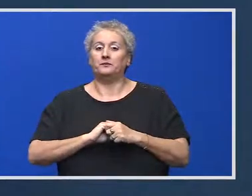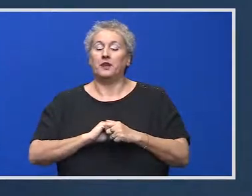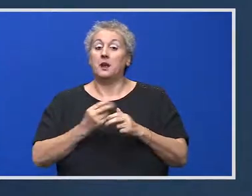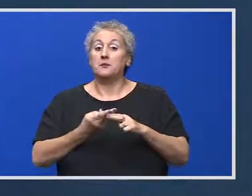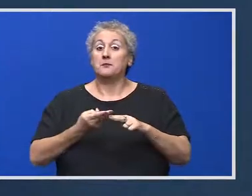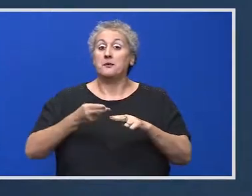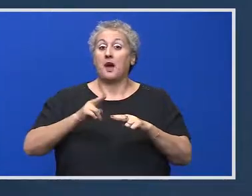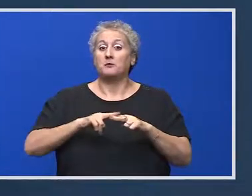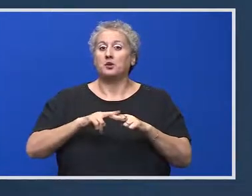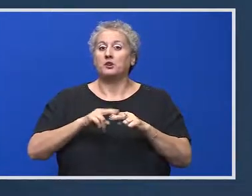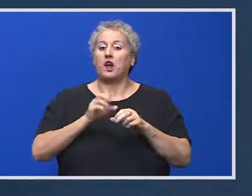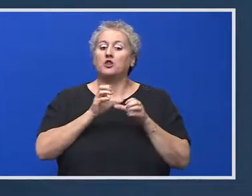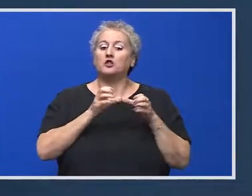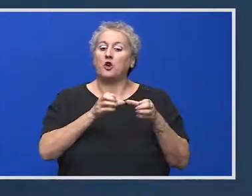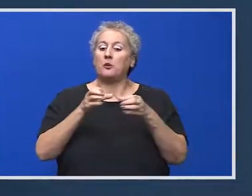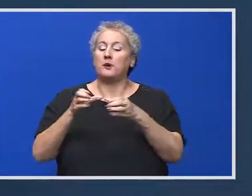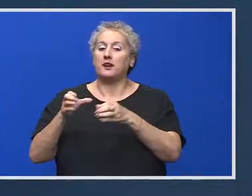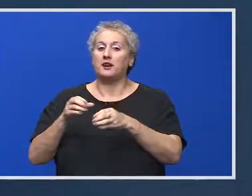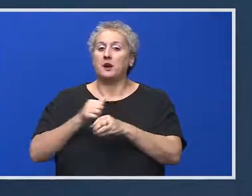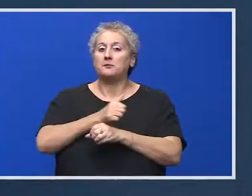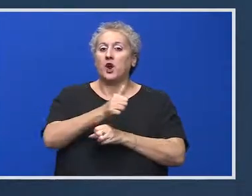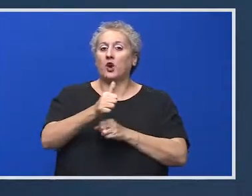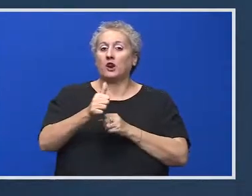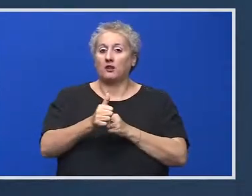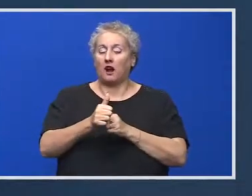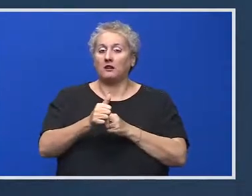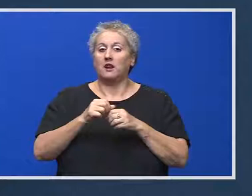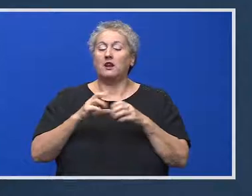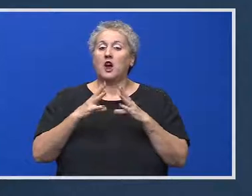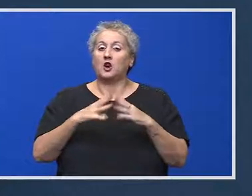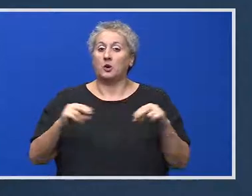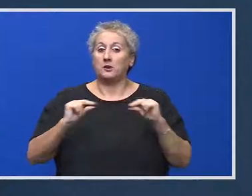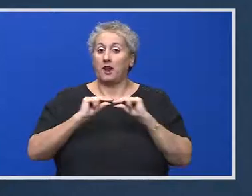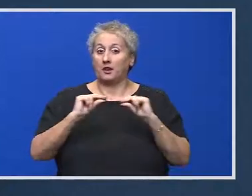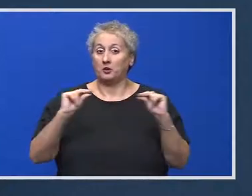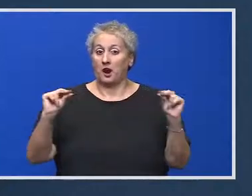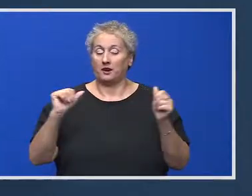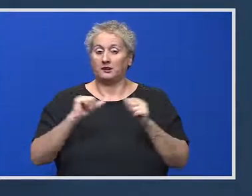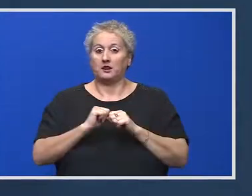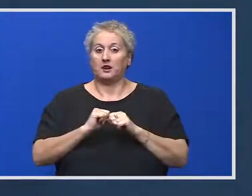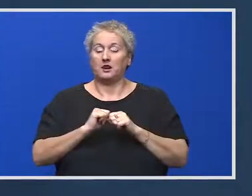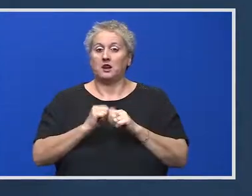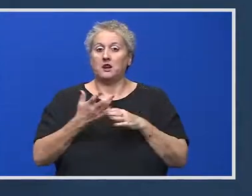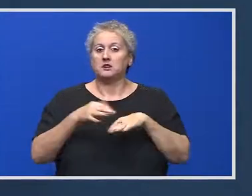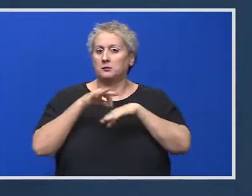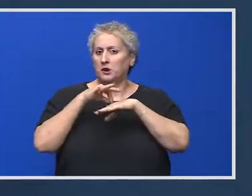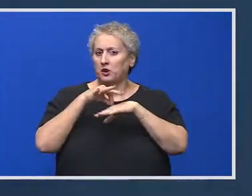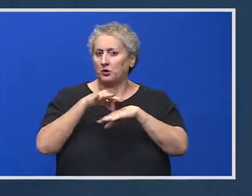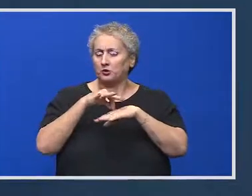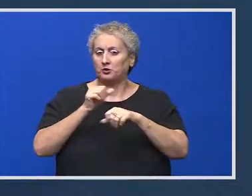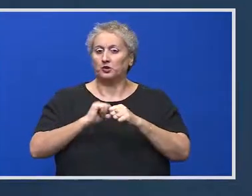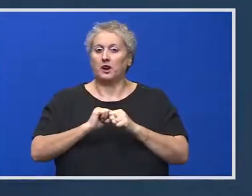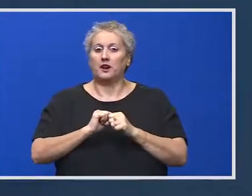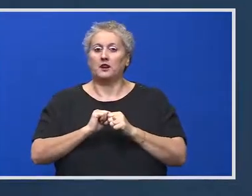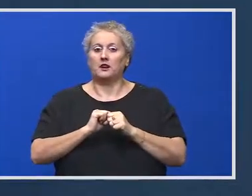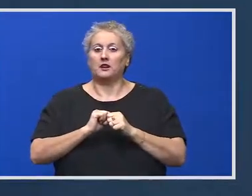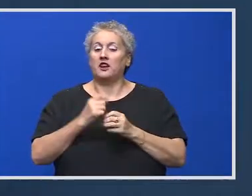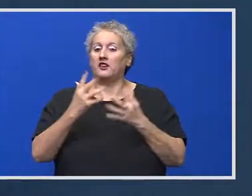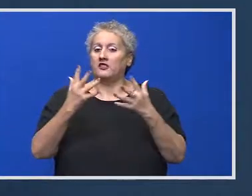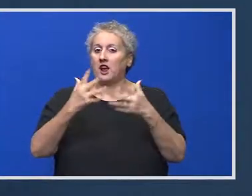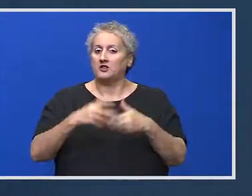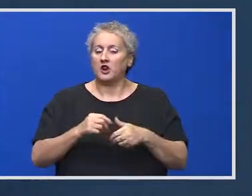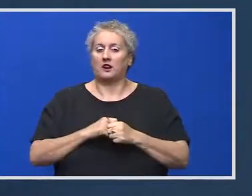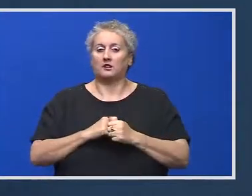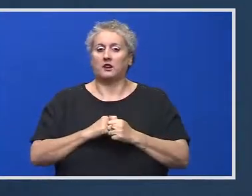Sunt mai multe domenii prioritare în România Educată, cariera didactică, managementul și guvernanță, finanțarea sistemului de învățământ